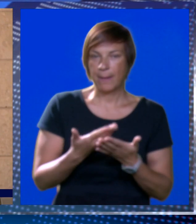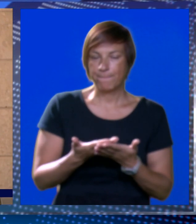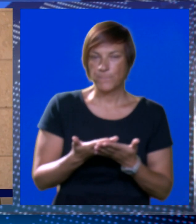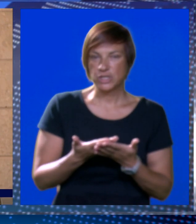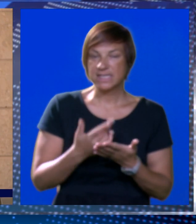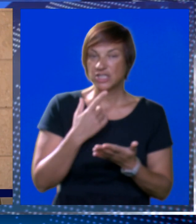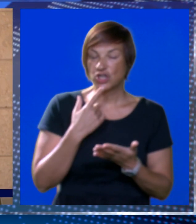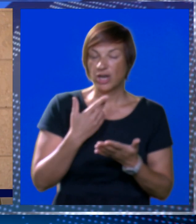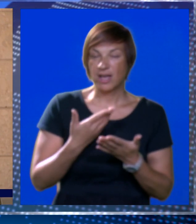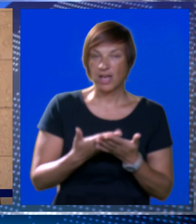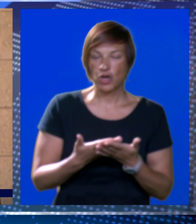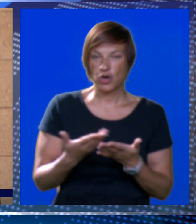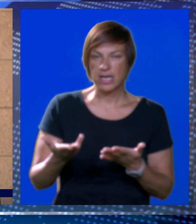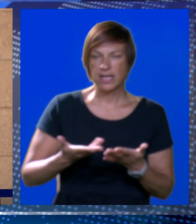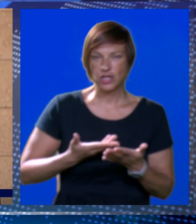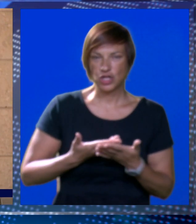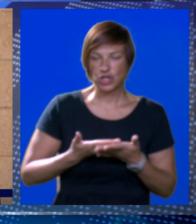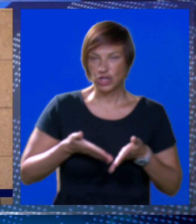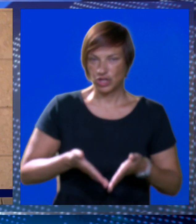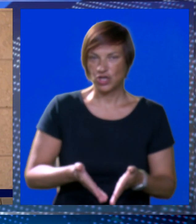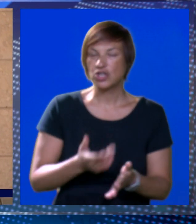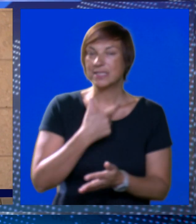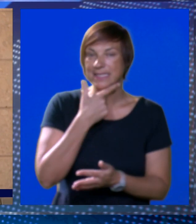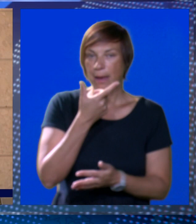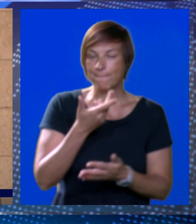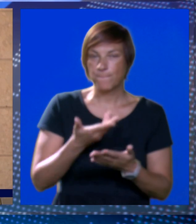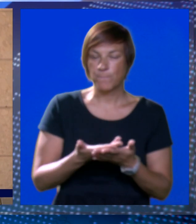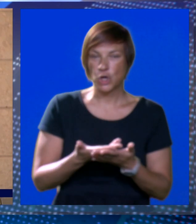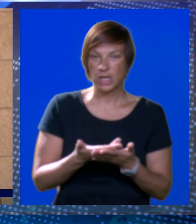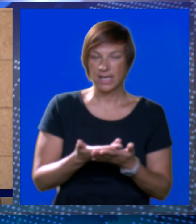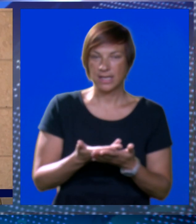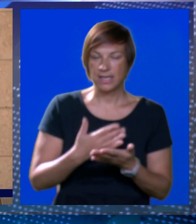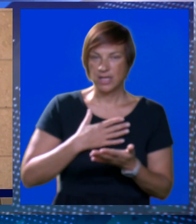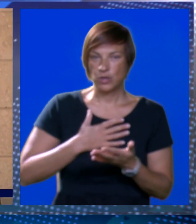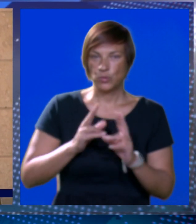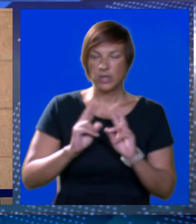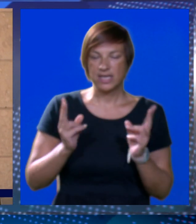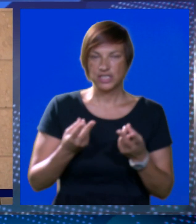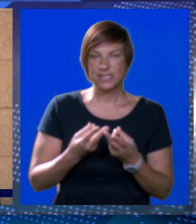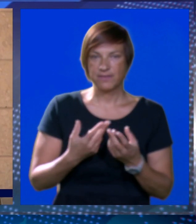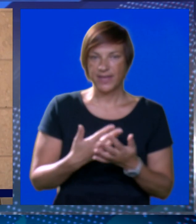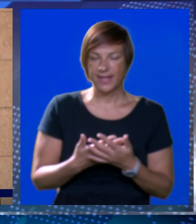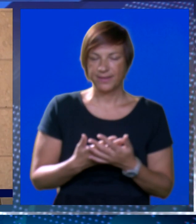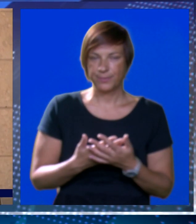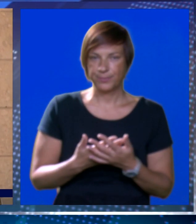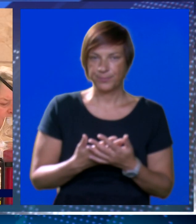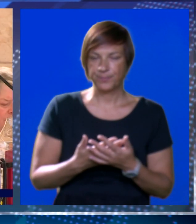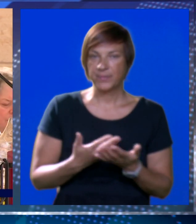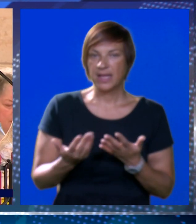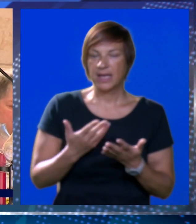Postaće ona koja donosi Boga u ovaj naš svijet.